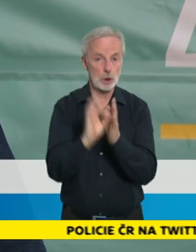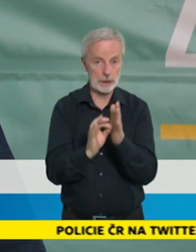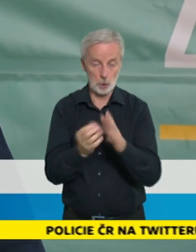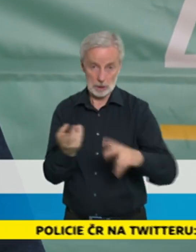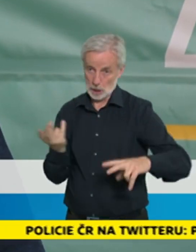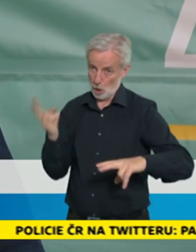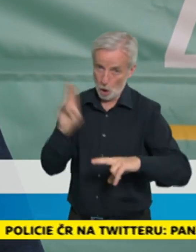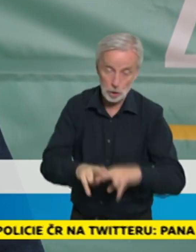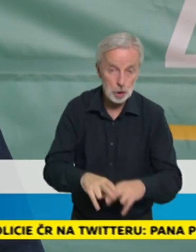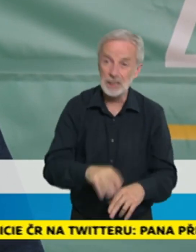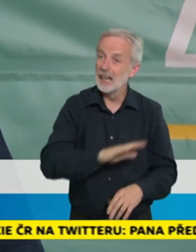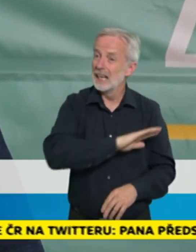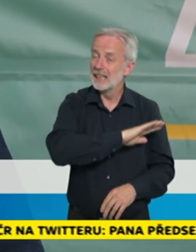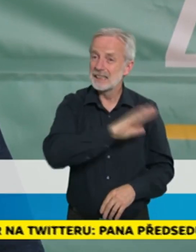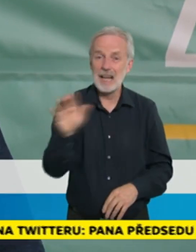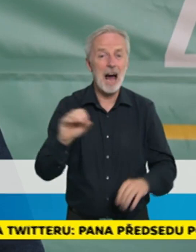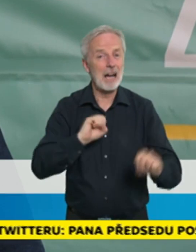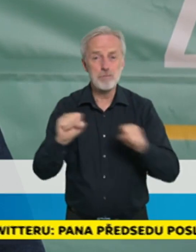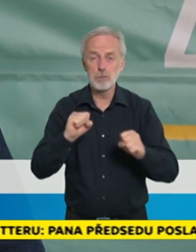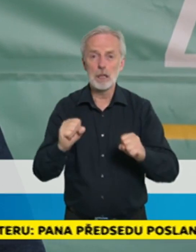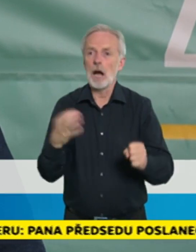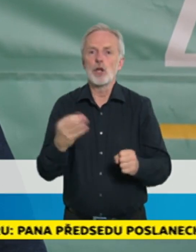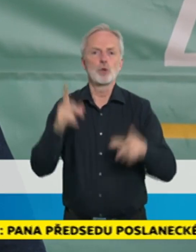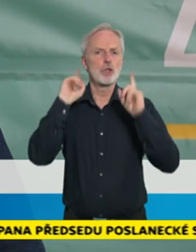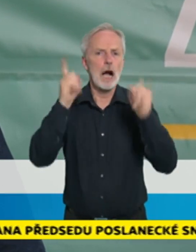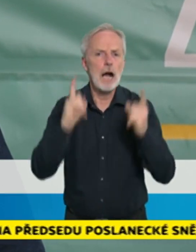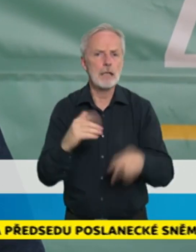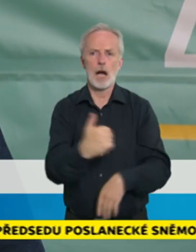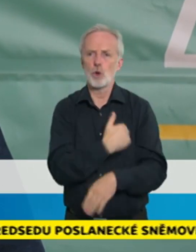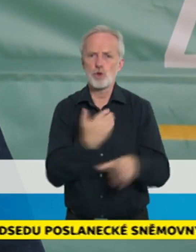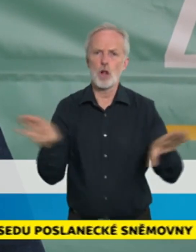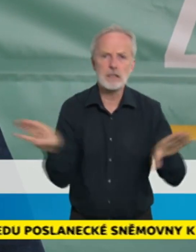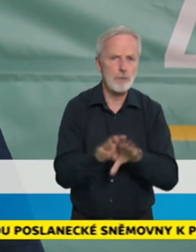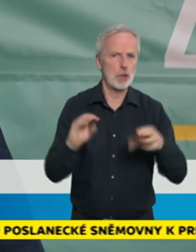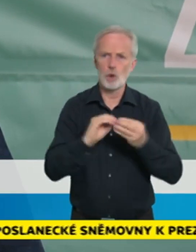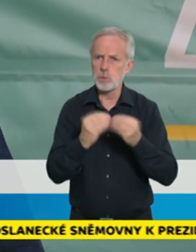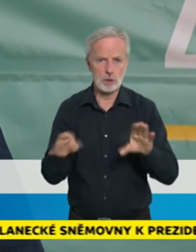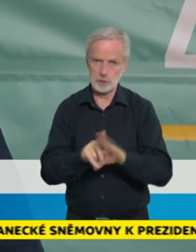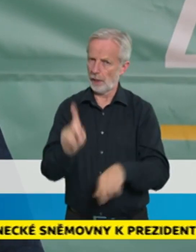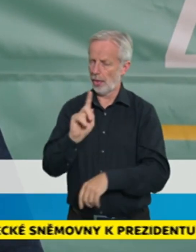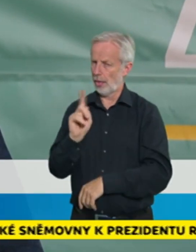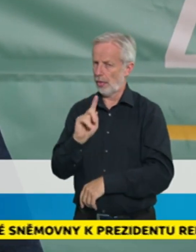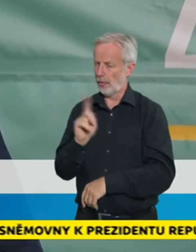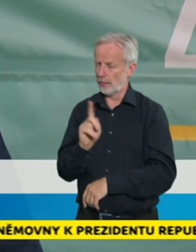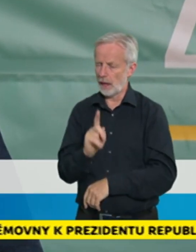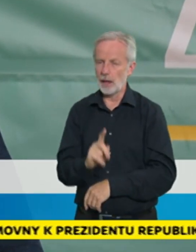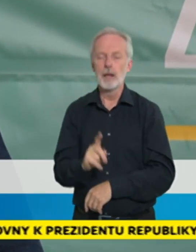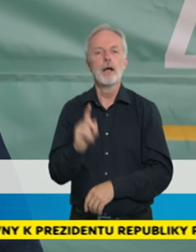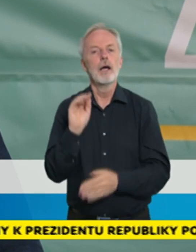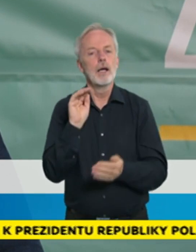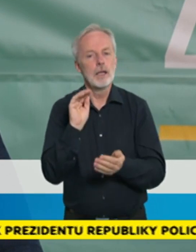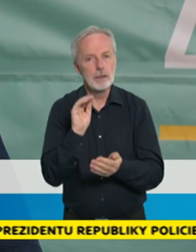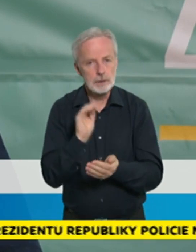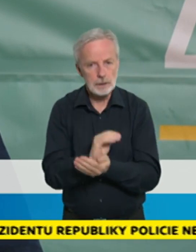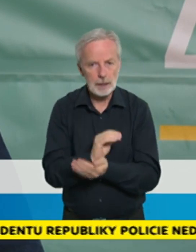Zatím jdeme opravdu do režimových opatření, kdy třeba ta platnost těch testů byla v České republice významně delší